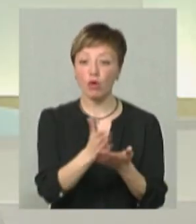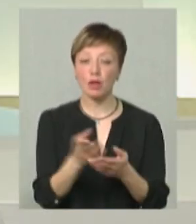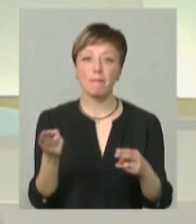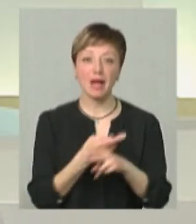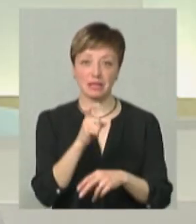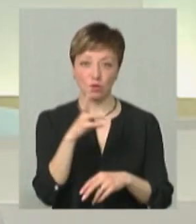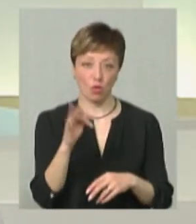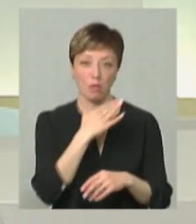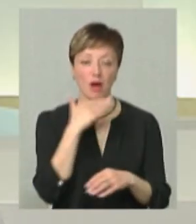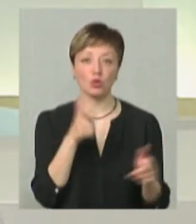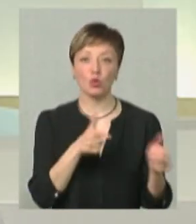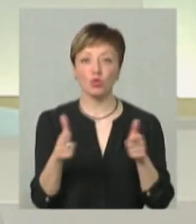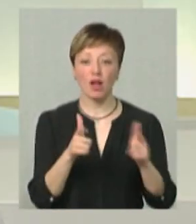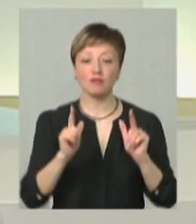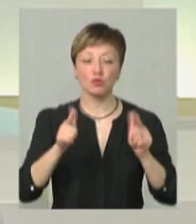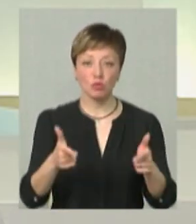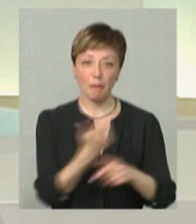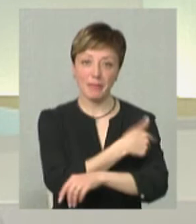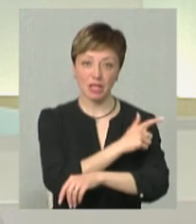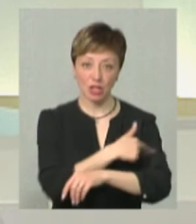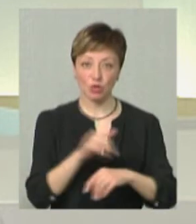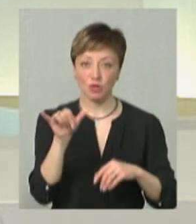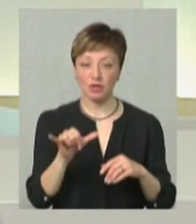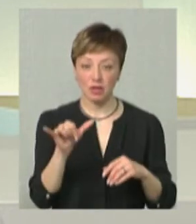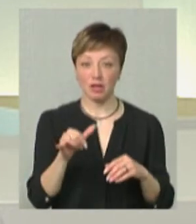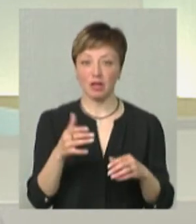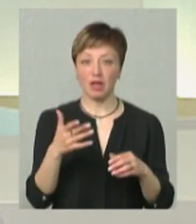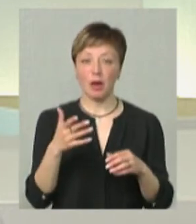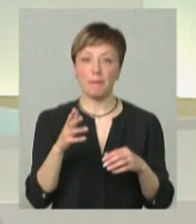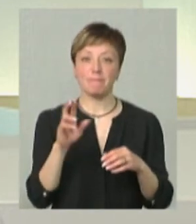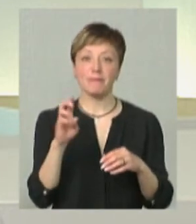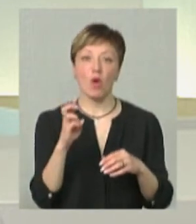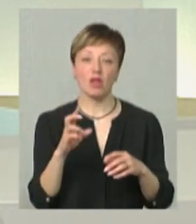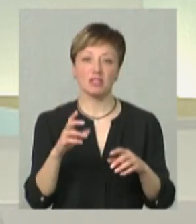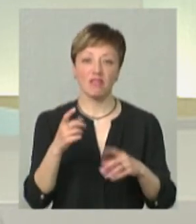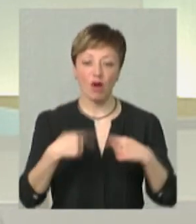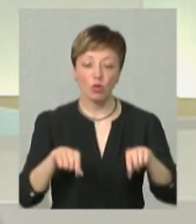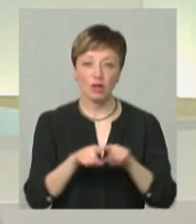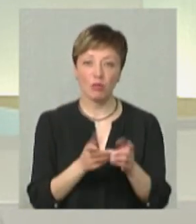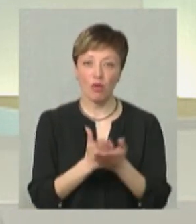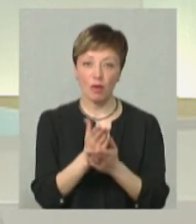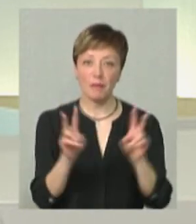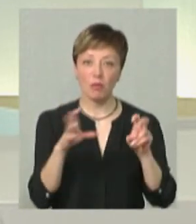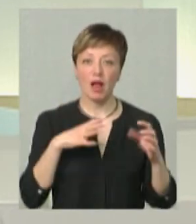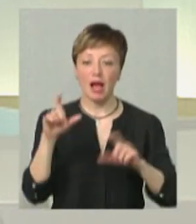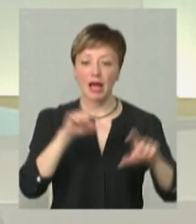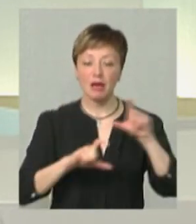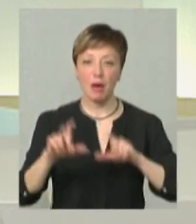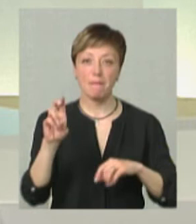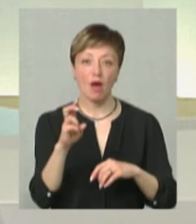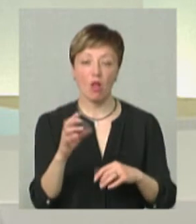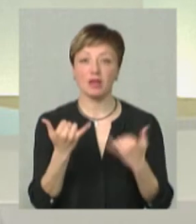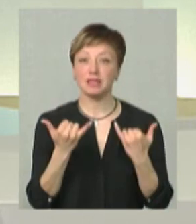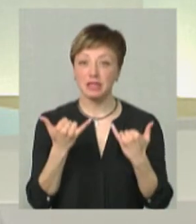Насправді, багато готувалися до вступу в медичні вишів на біологічні факультети, де профільними предметами була хімія, біологія.